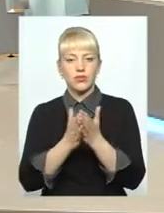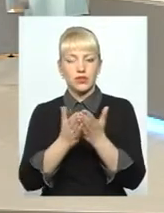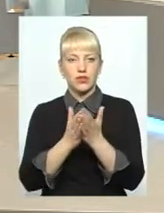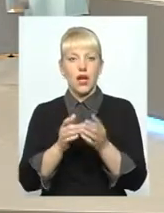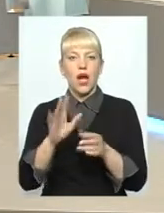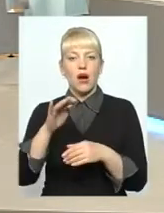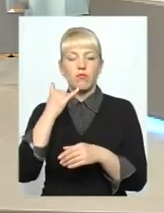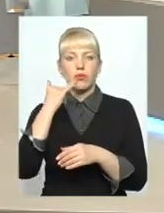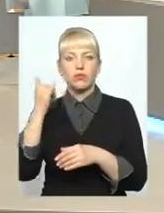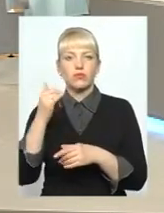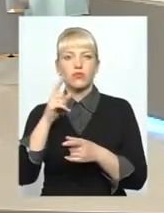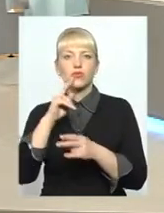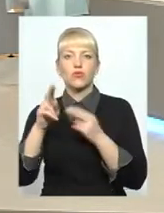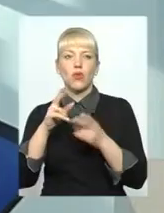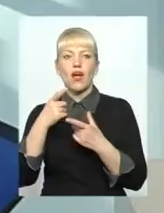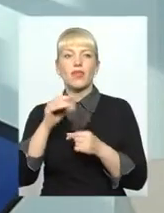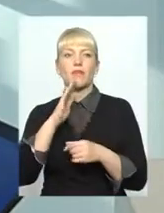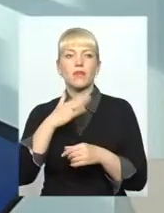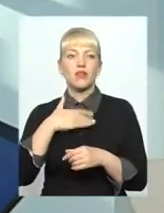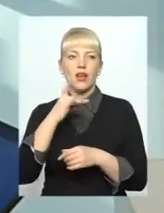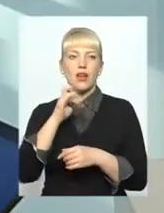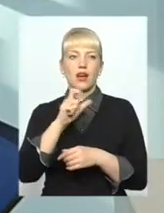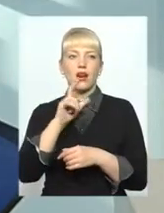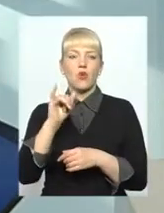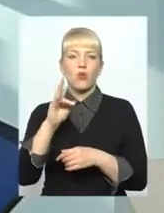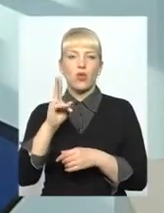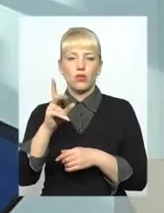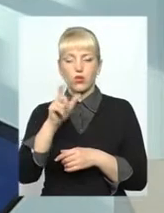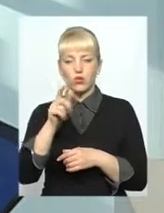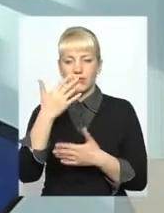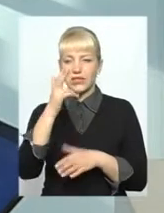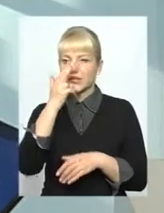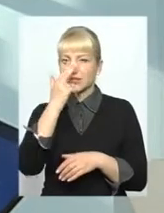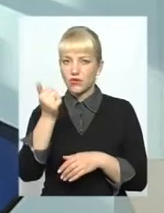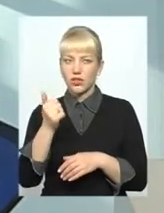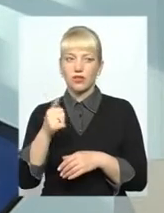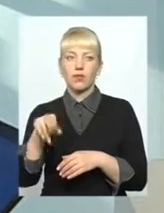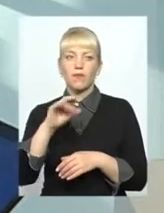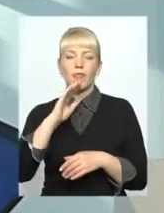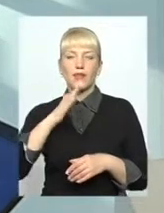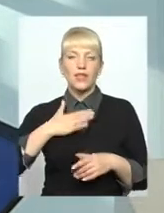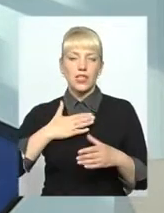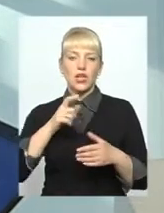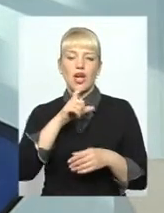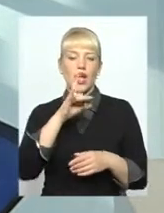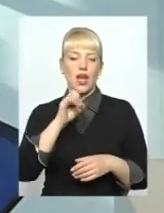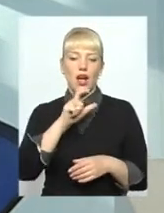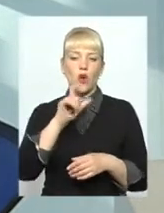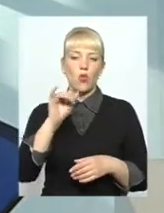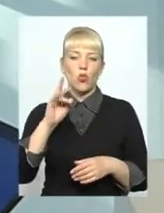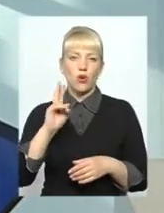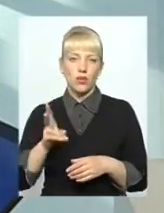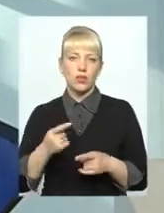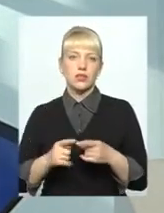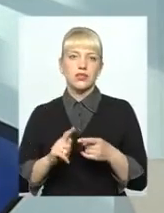і жалуються, а де ж мій рахунок. Тобто, споживачі вже привикли, я рахую, до наших рахунків. Це можливість